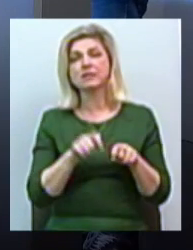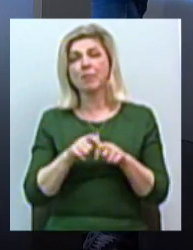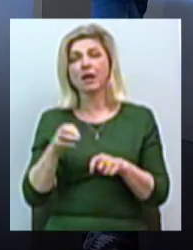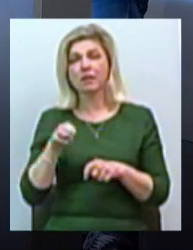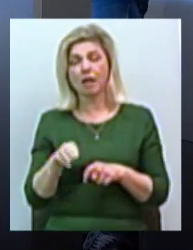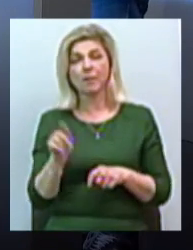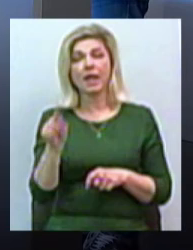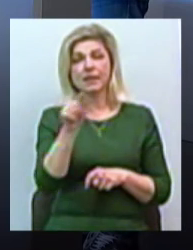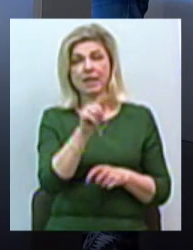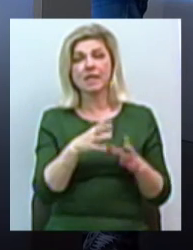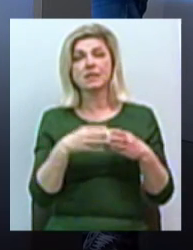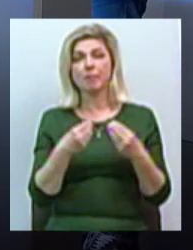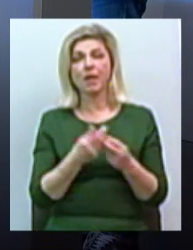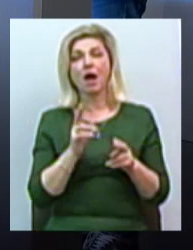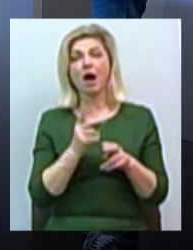які контролюють,